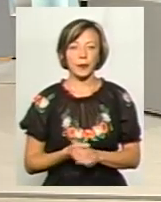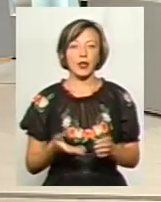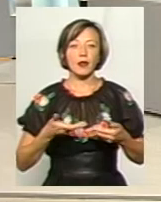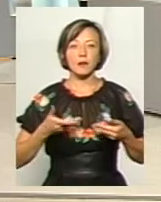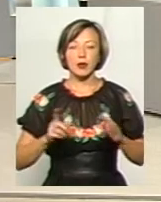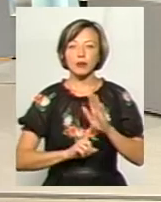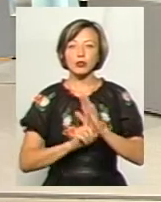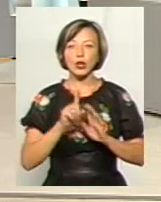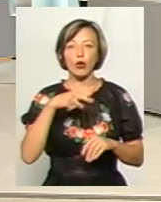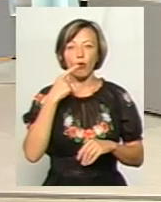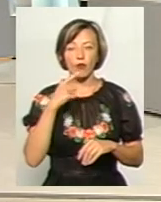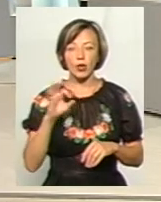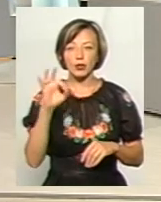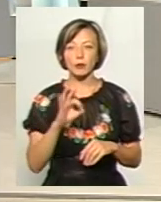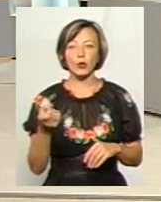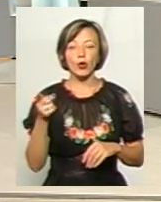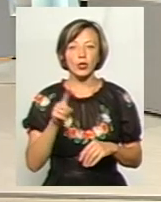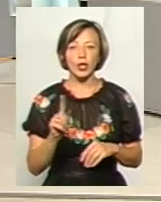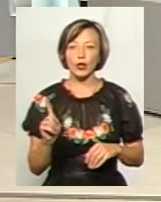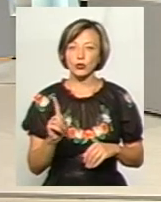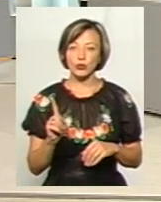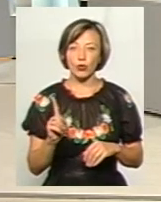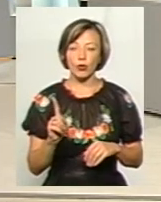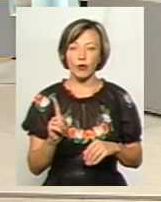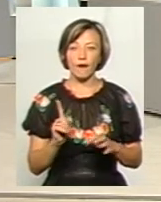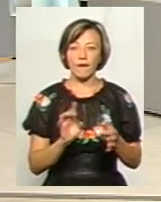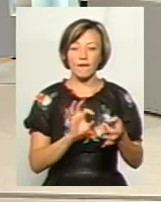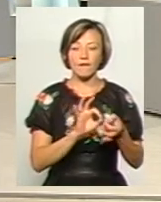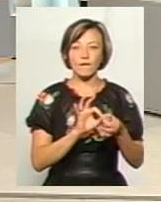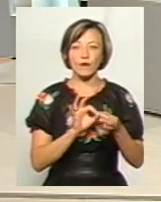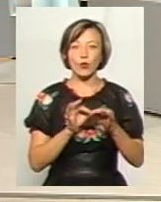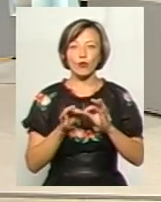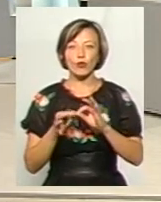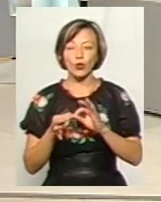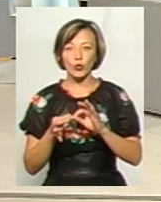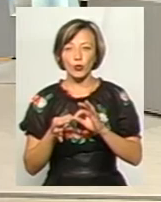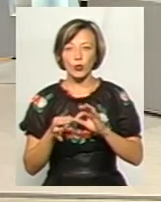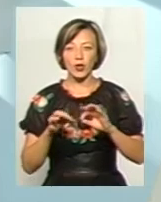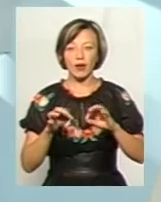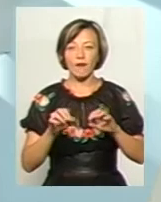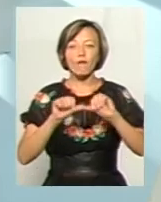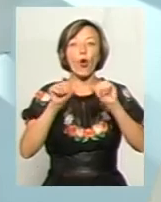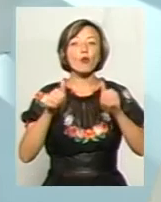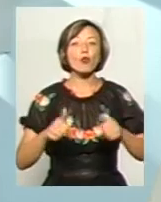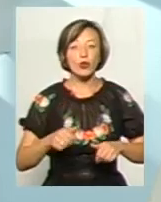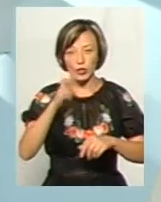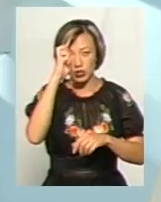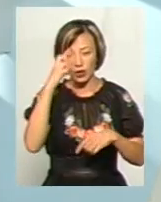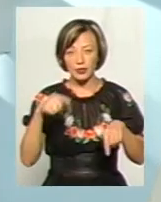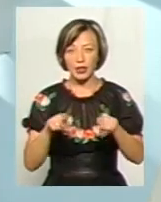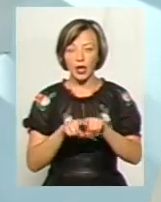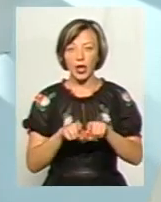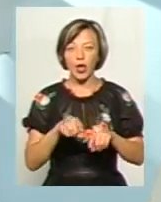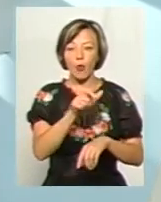говорити про те, що власника формулює державу такий гуманітарний